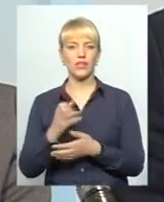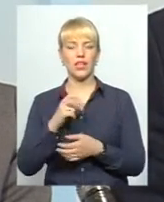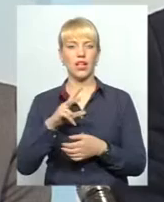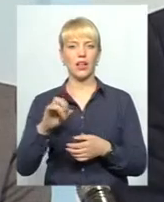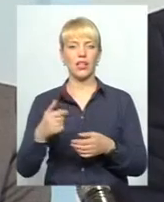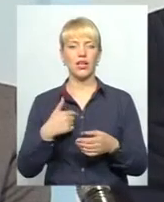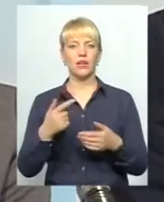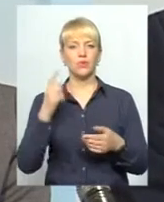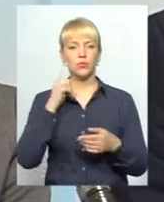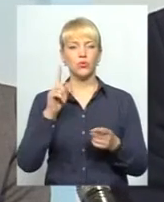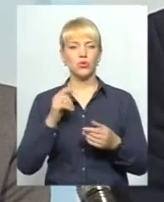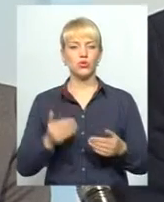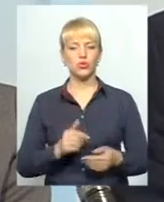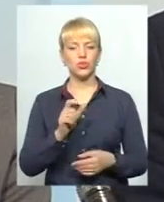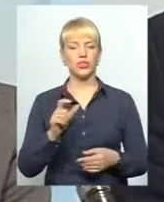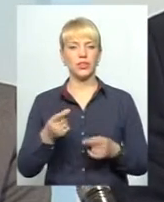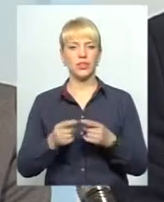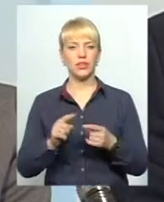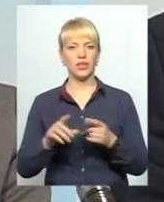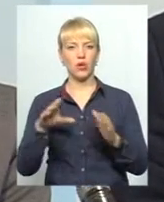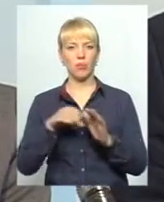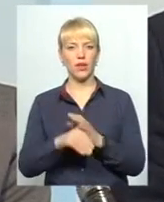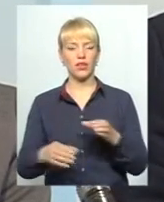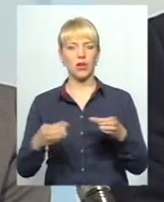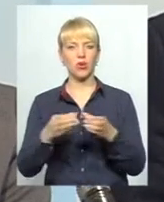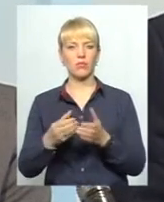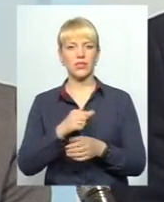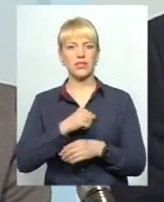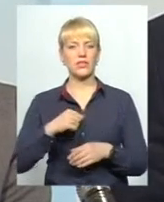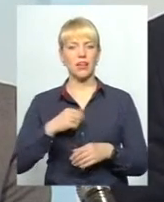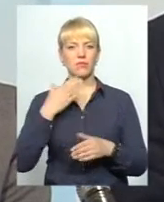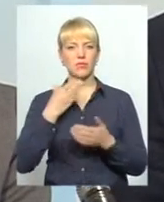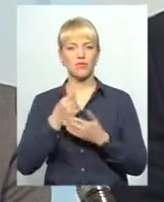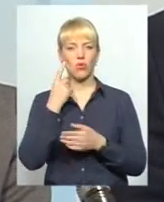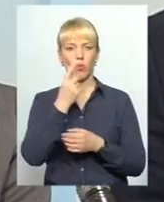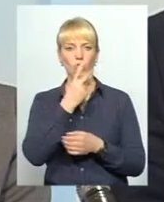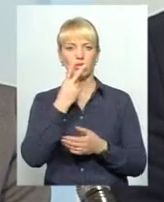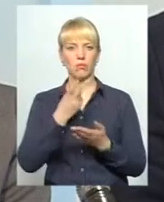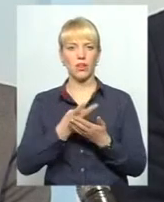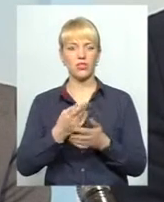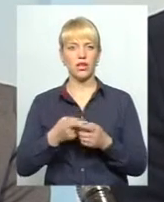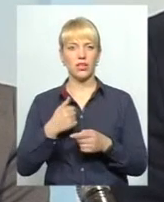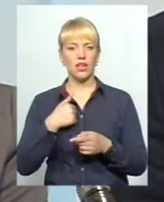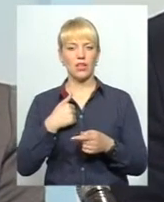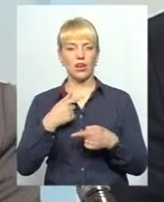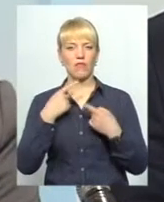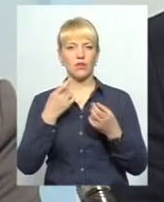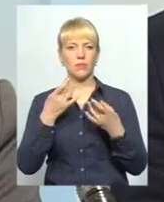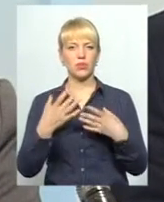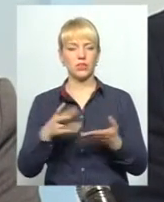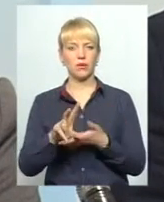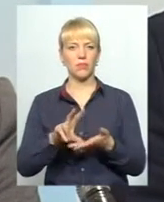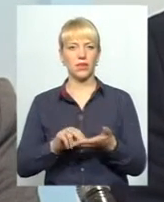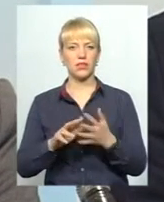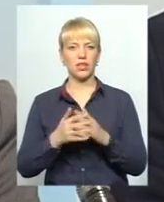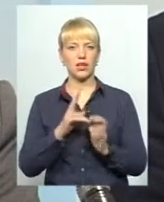я думаю, що жителі тих громад об'єднаних, які в них проживають, вони самі на свої очі бачать. Я наводив найпростий приклад